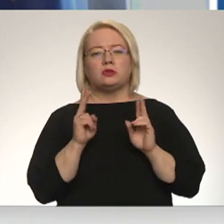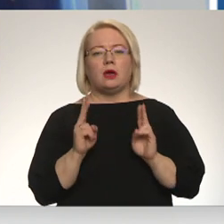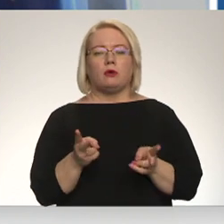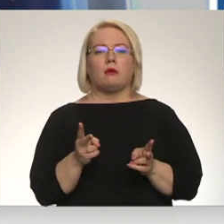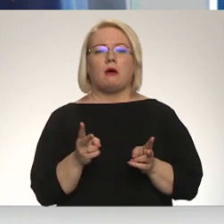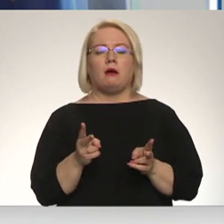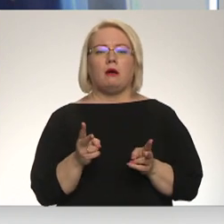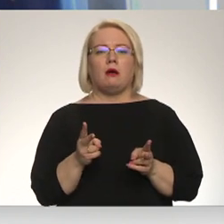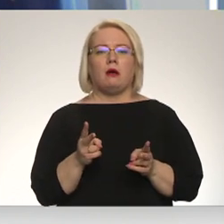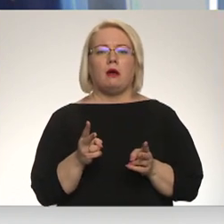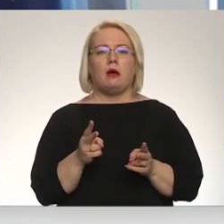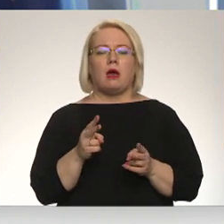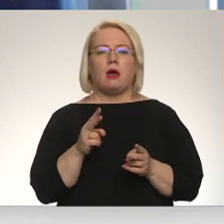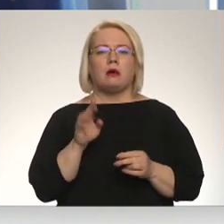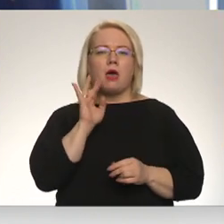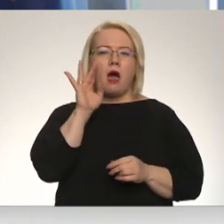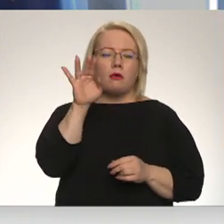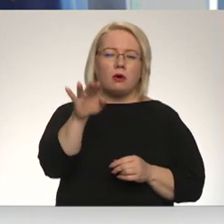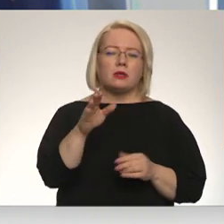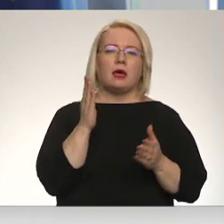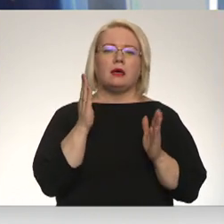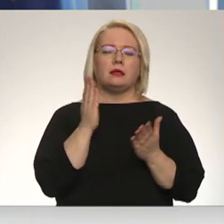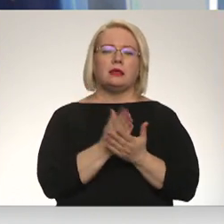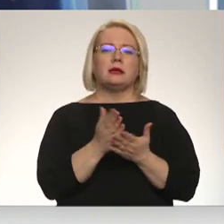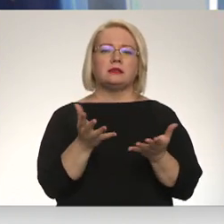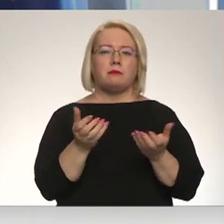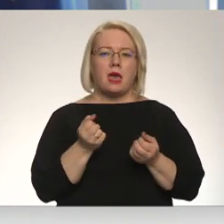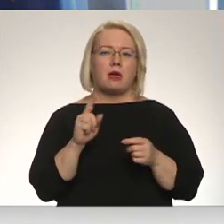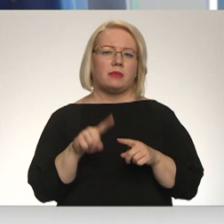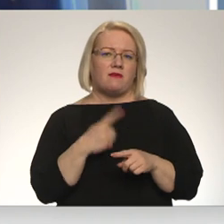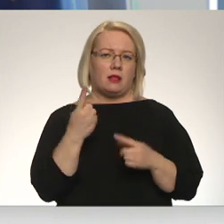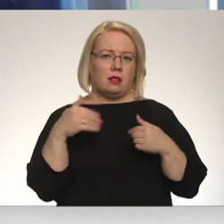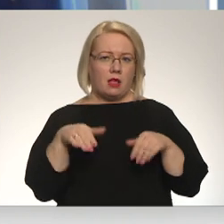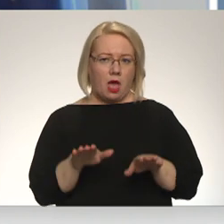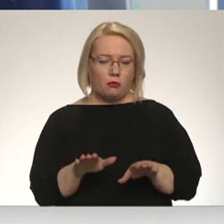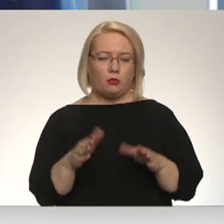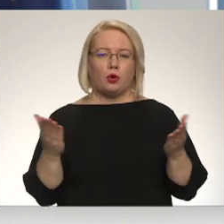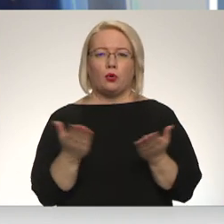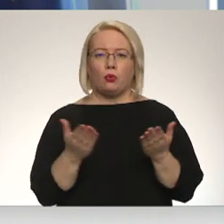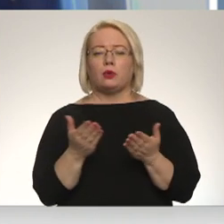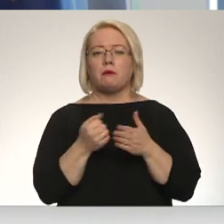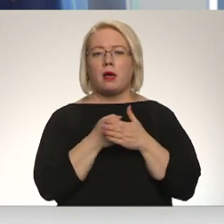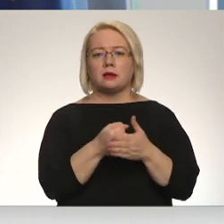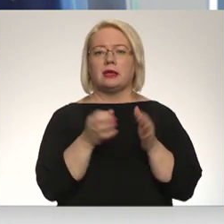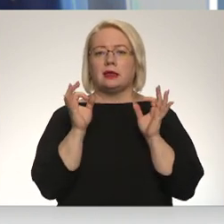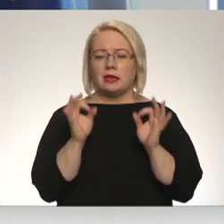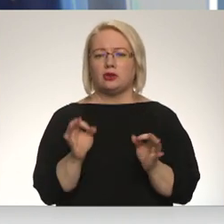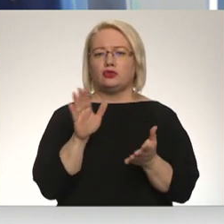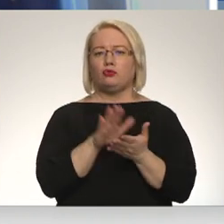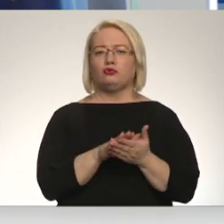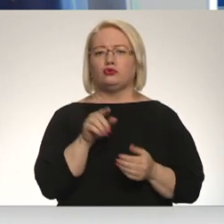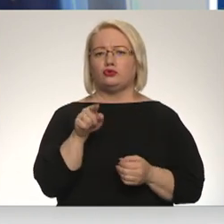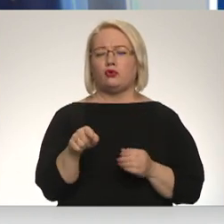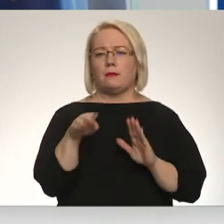pārskatām nākotnē tiks pieņemti vēl lēmumi, kuri balstīti tieši uz šiem